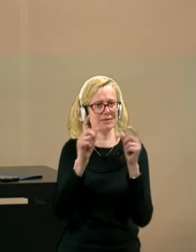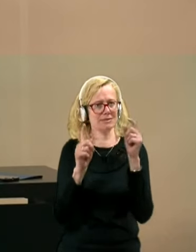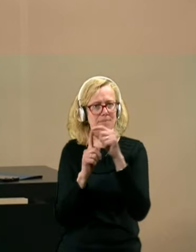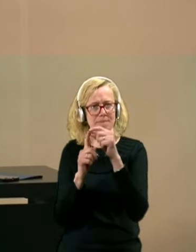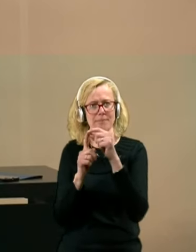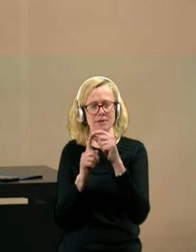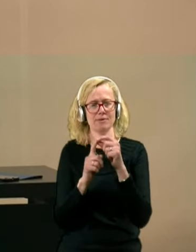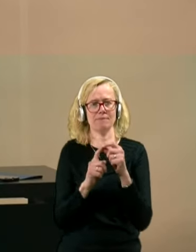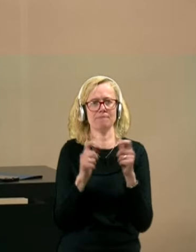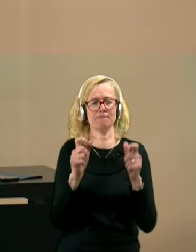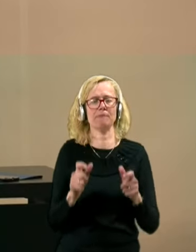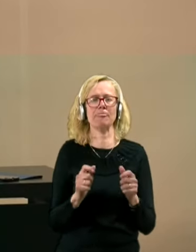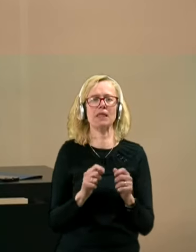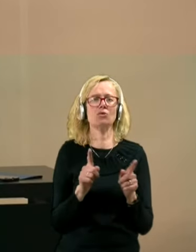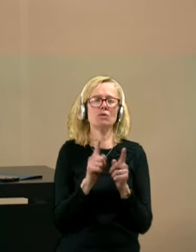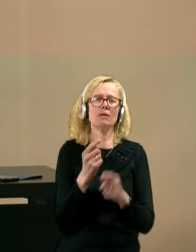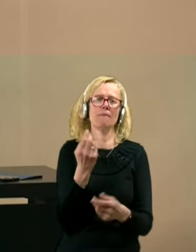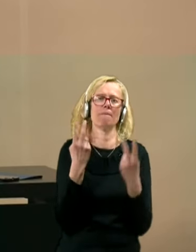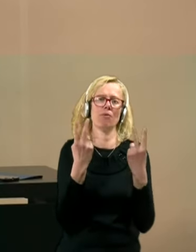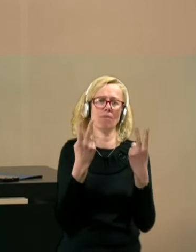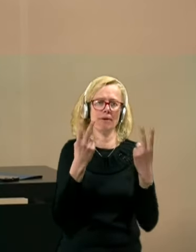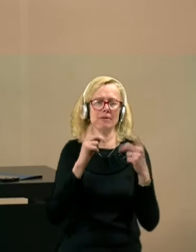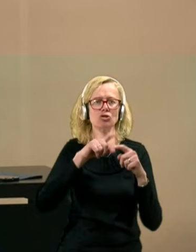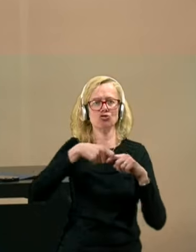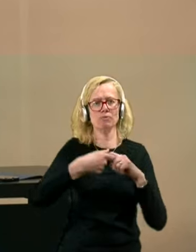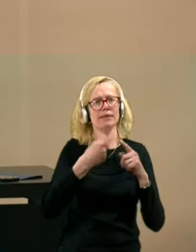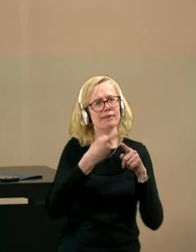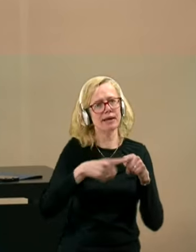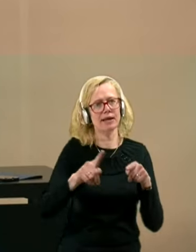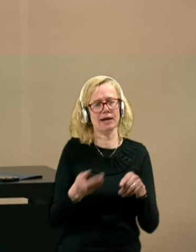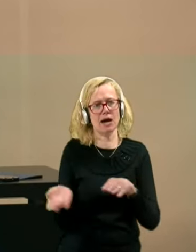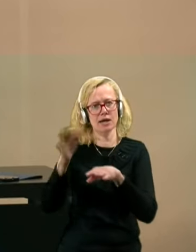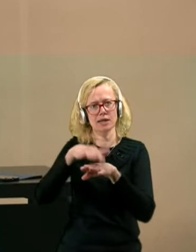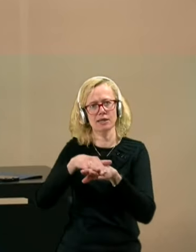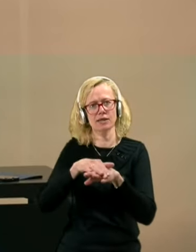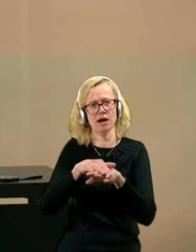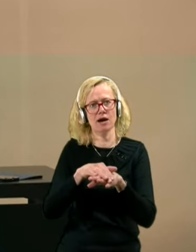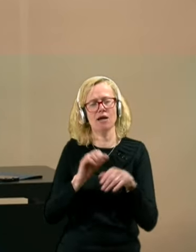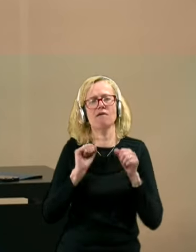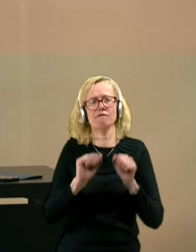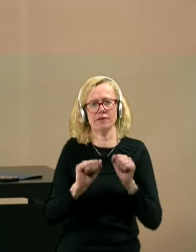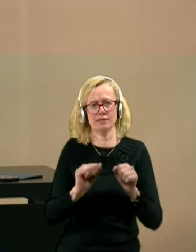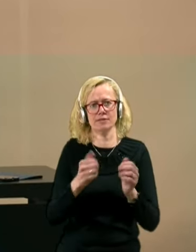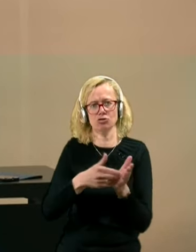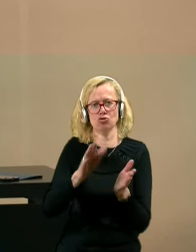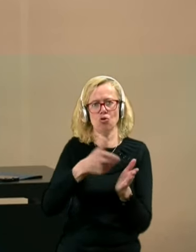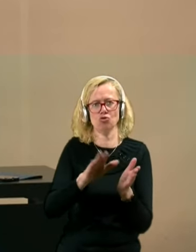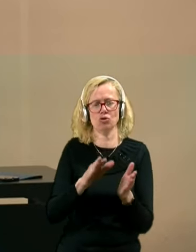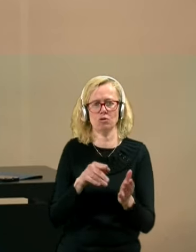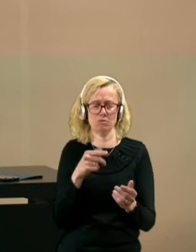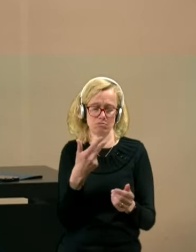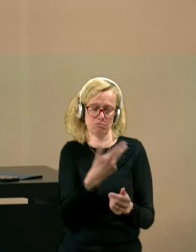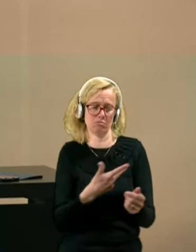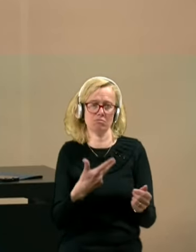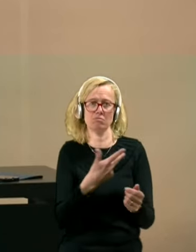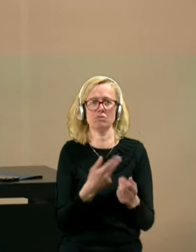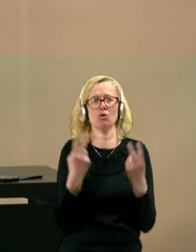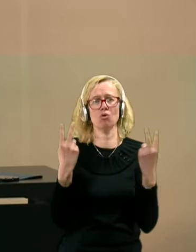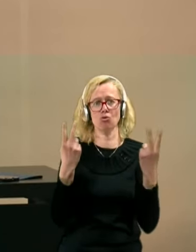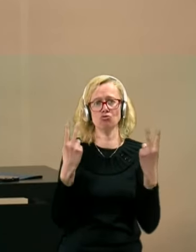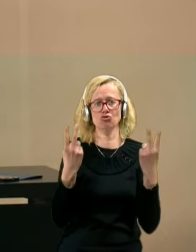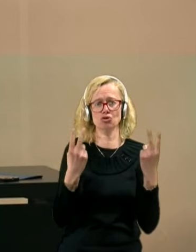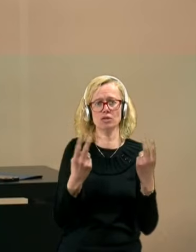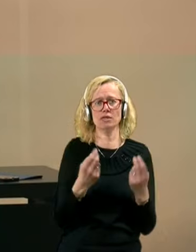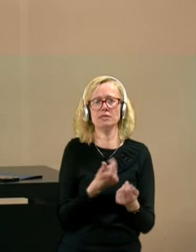in pomemben inštrument delnega kritja fiksnih stroškov. To so ključni trije, s katerim